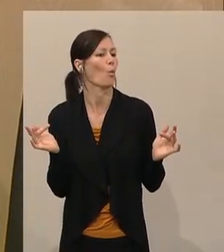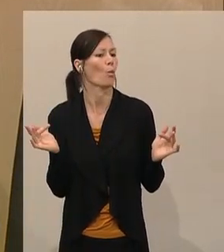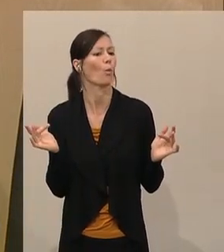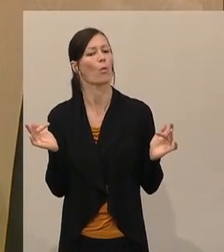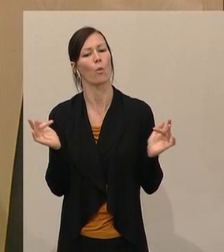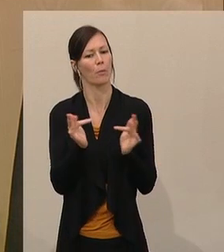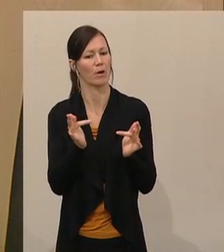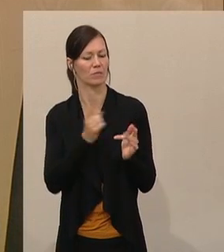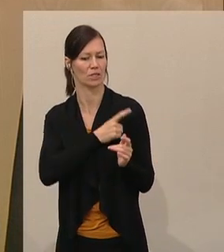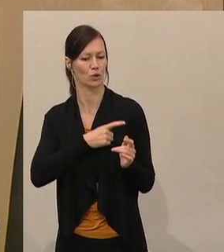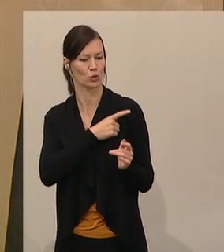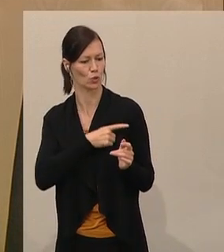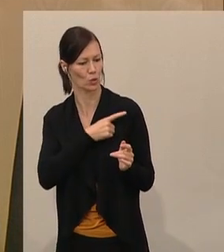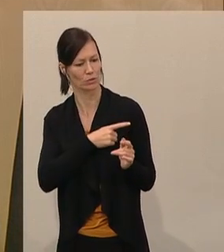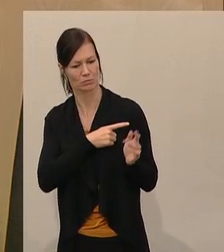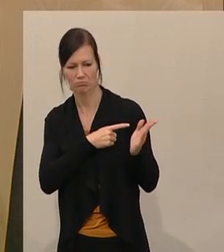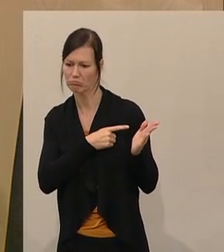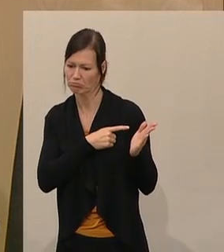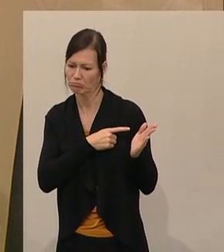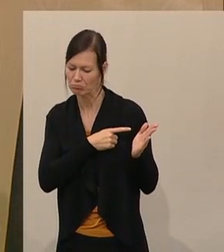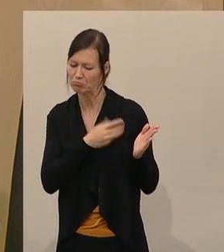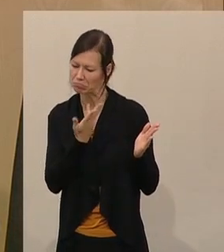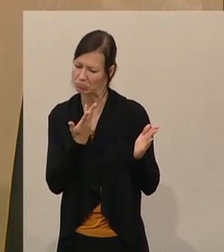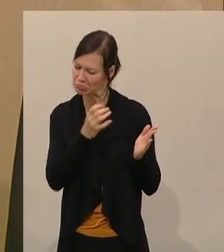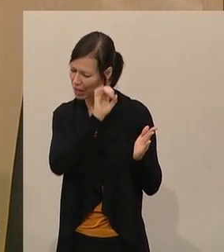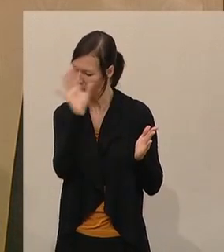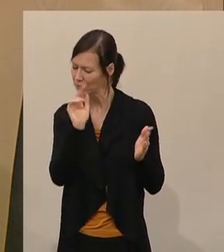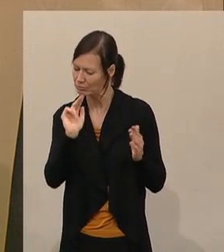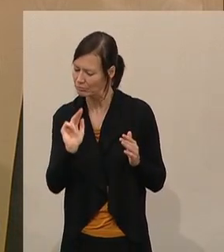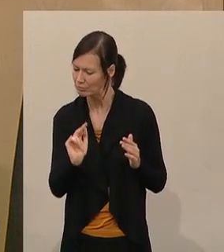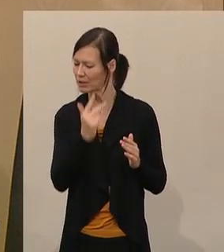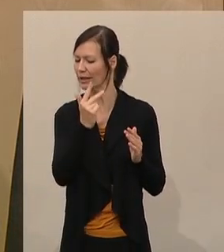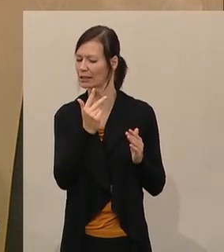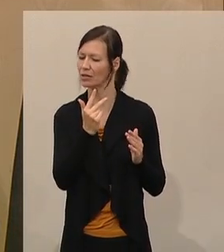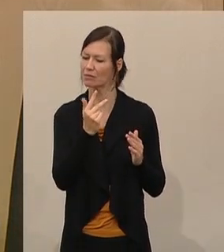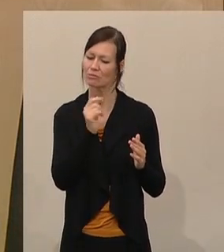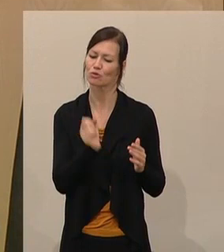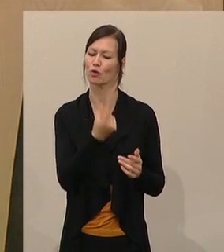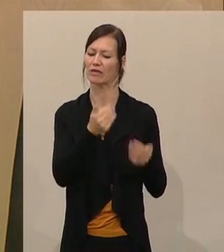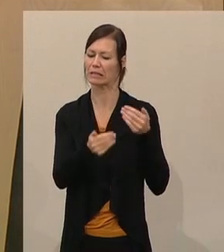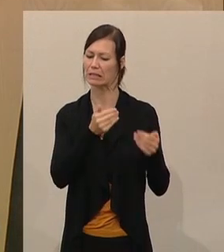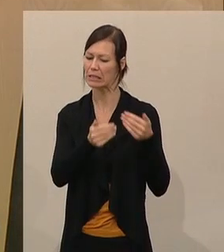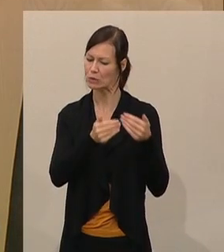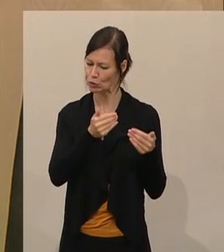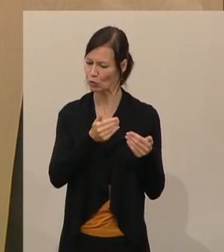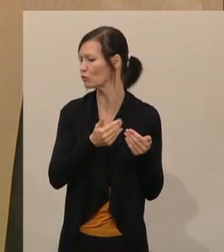politischer Motivation heraus natürlich auch zu dieser dritten heutigen Sondersitzung hinreißen hat lassen, weil natürlich